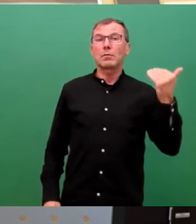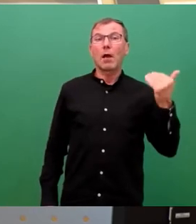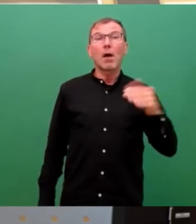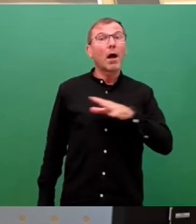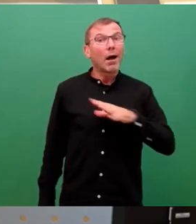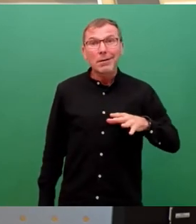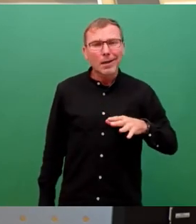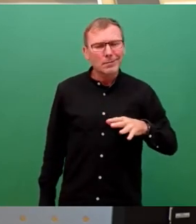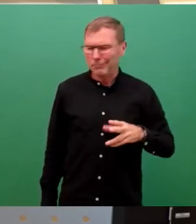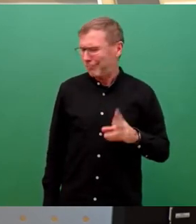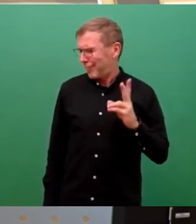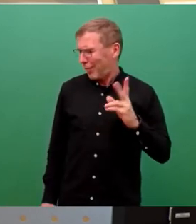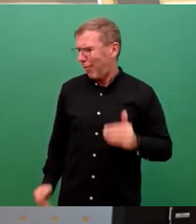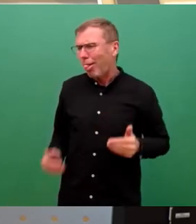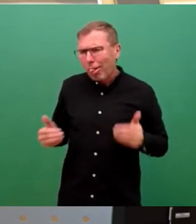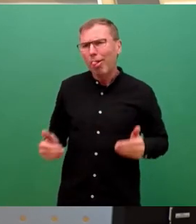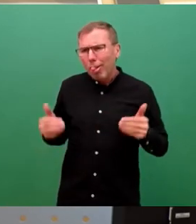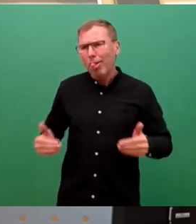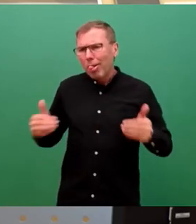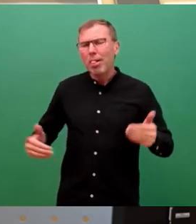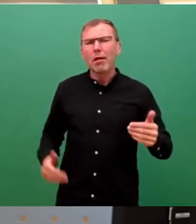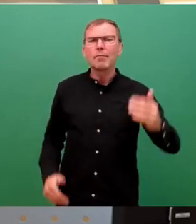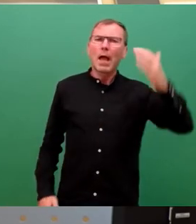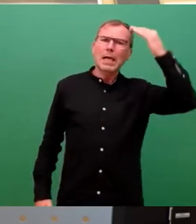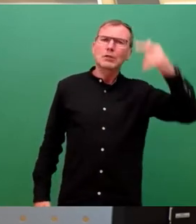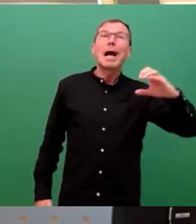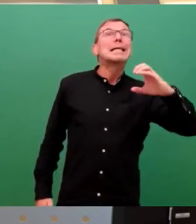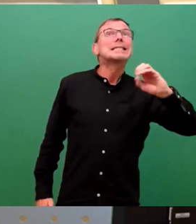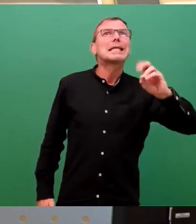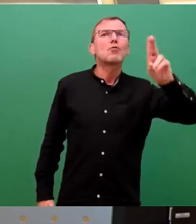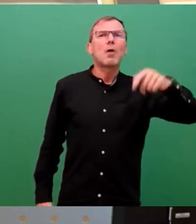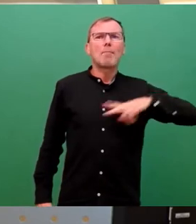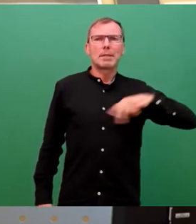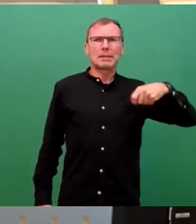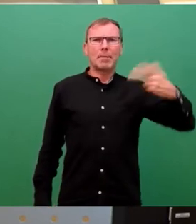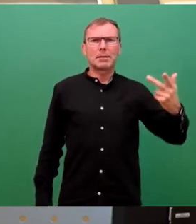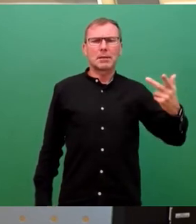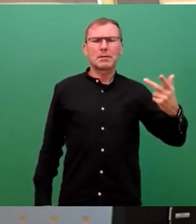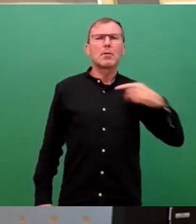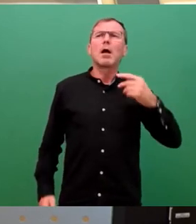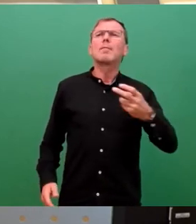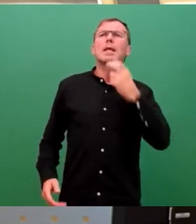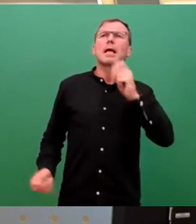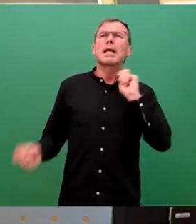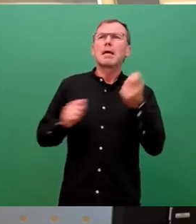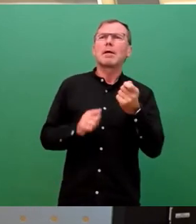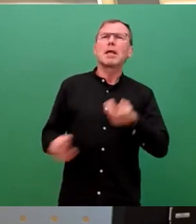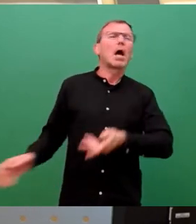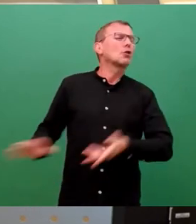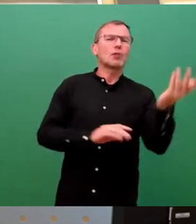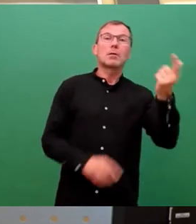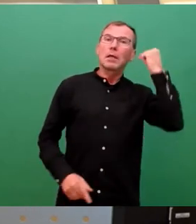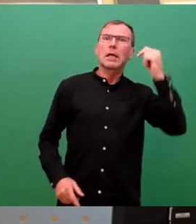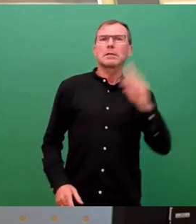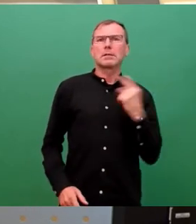verzögert. Ministerpräsident Kretschmer, CDU, hält die Energiewende für gescheitert, so gestern von ihm in Leipzig zu